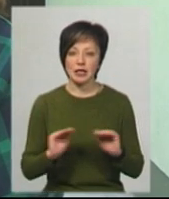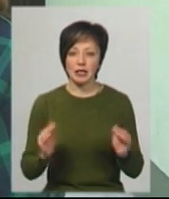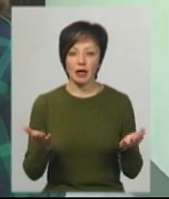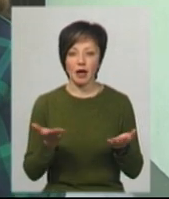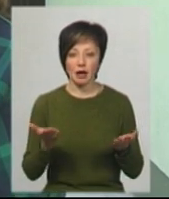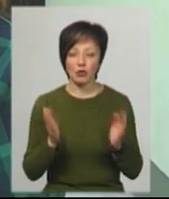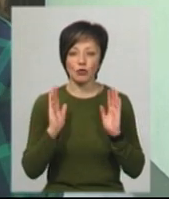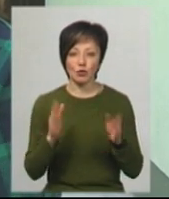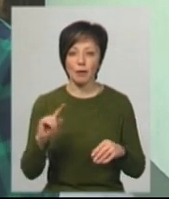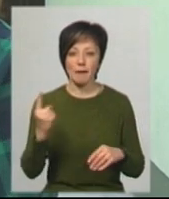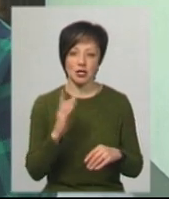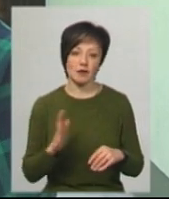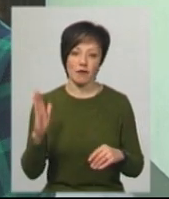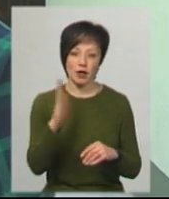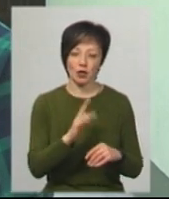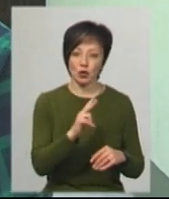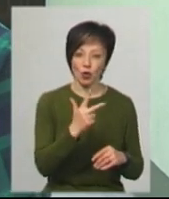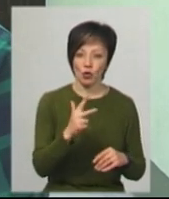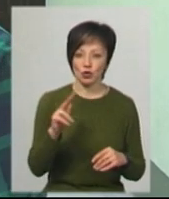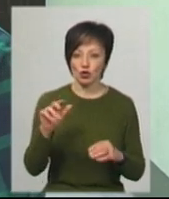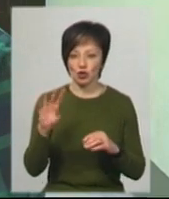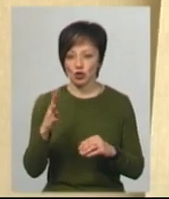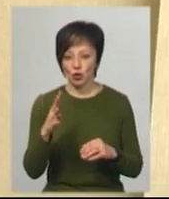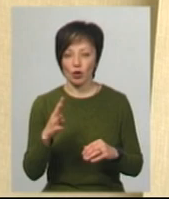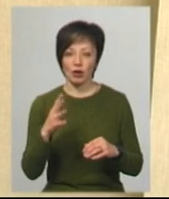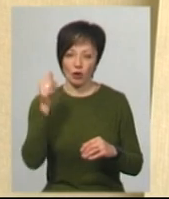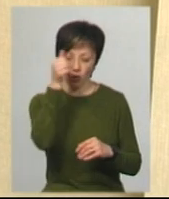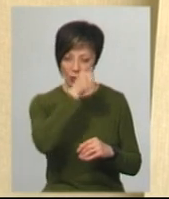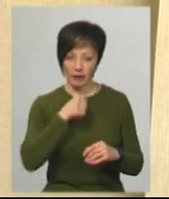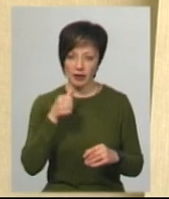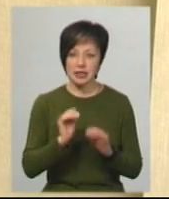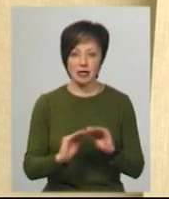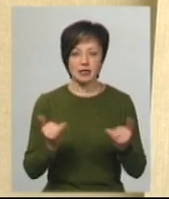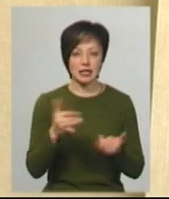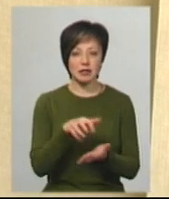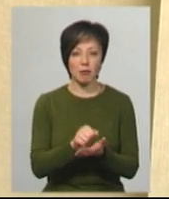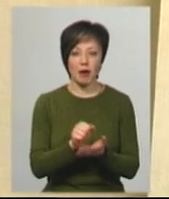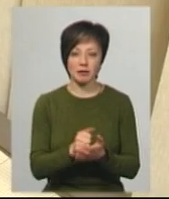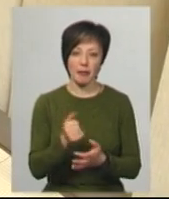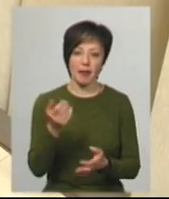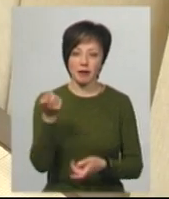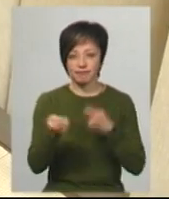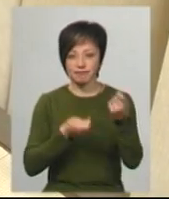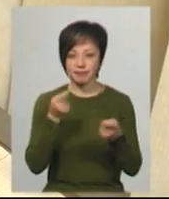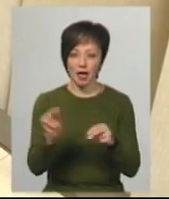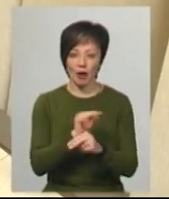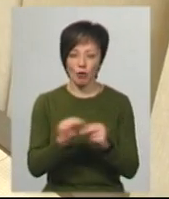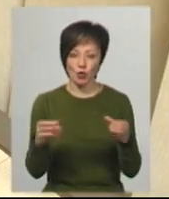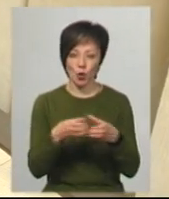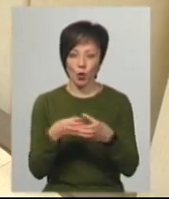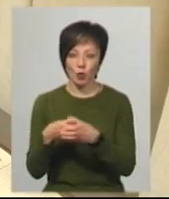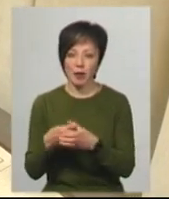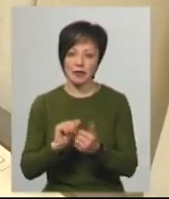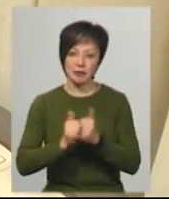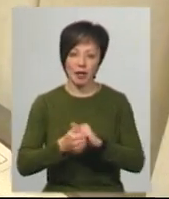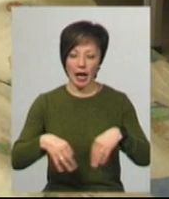будуть на перше вересня від трьох до чотирьох років життя. У садочку зараз займаються косметичним ремонтом у групах, де потрібно змінюють